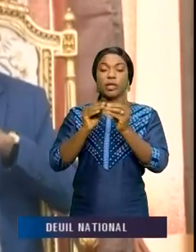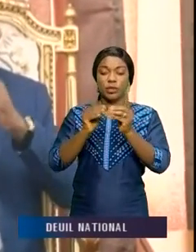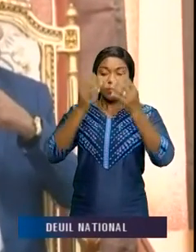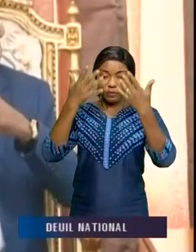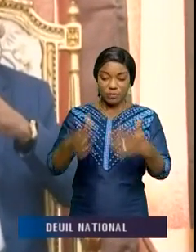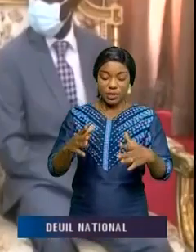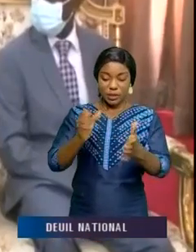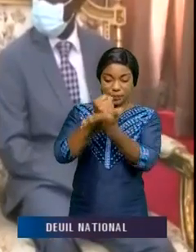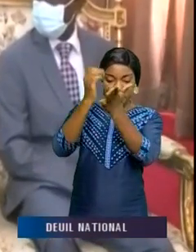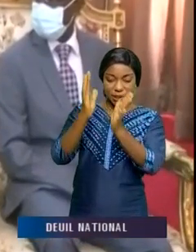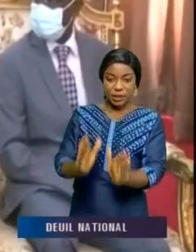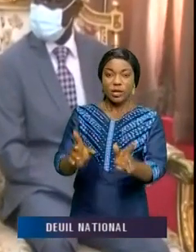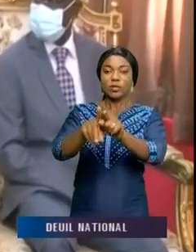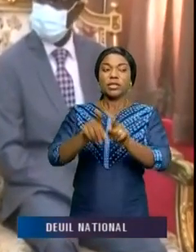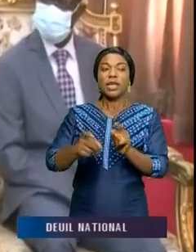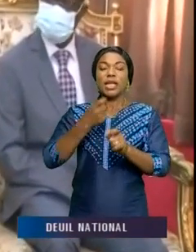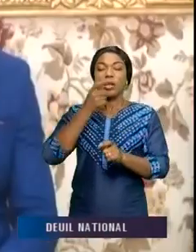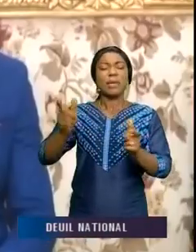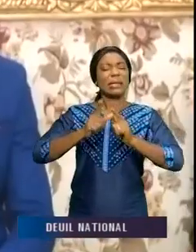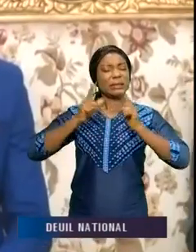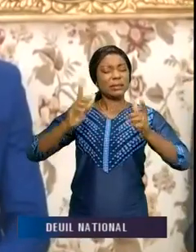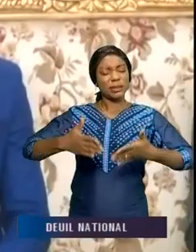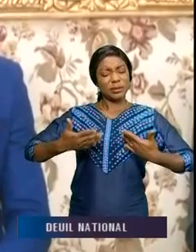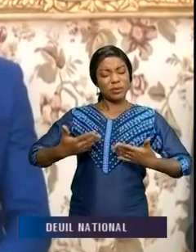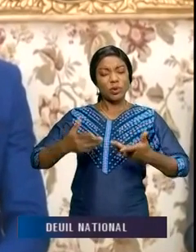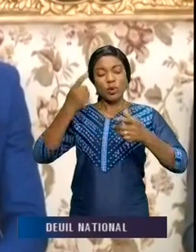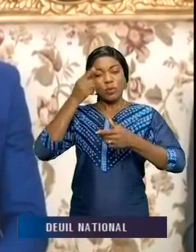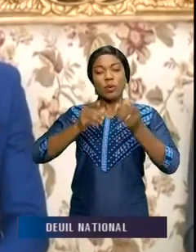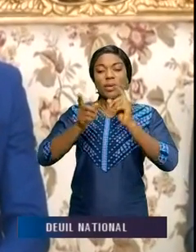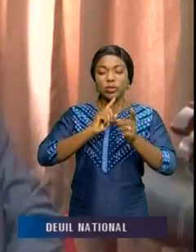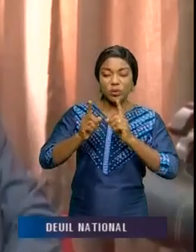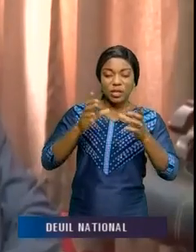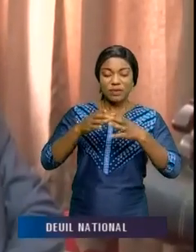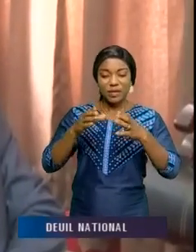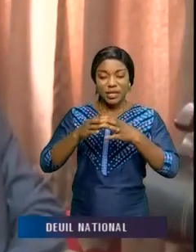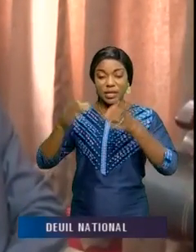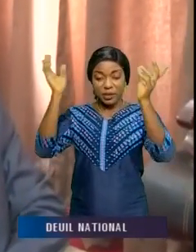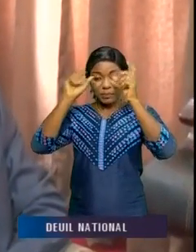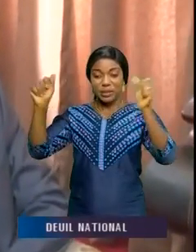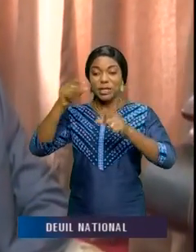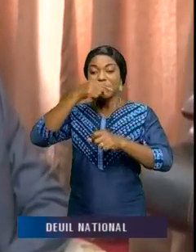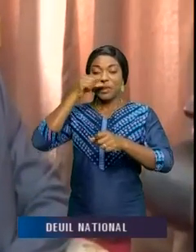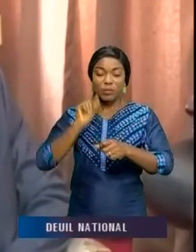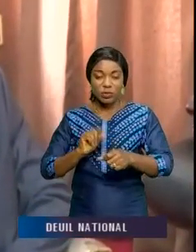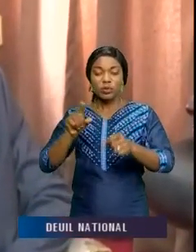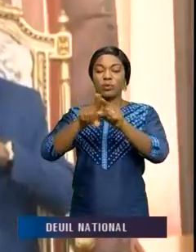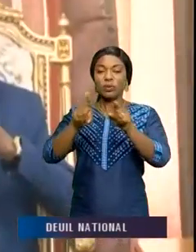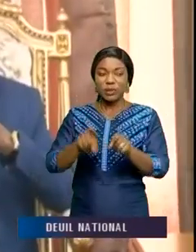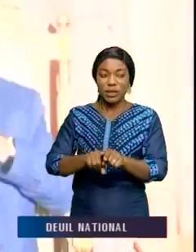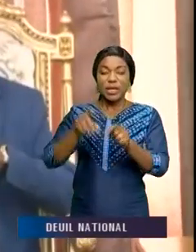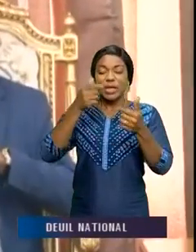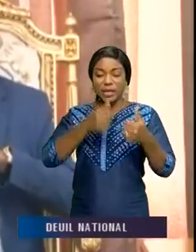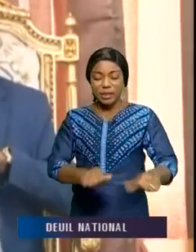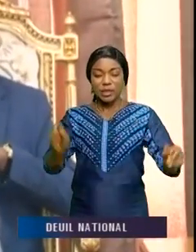'ambassadeur Onyango s'est montré très satisfait de son entretien avec le speaker de la Chambre basse du Parlement qui du